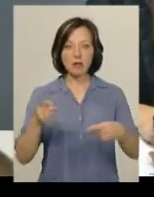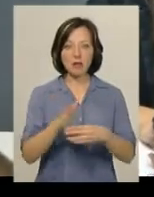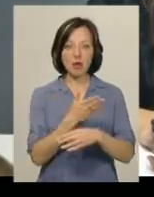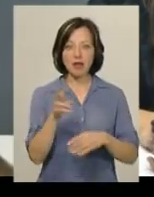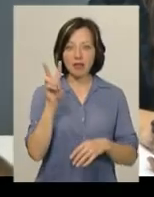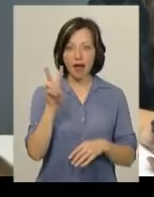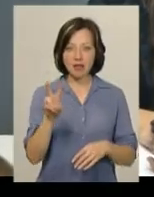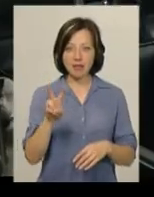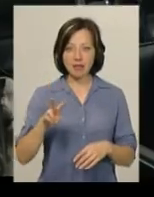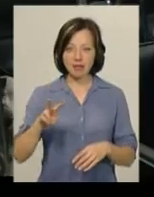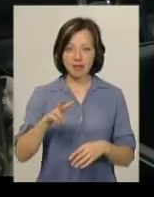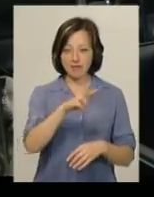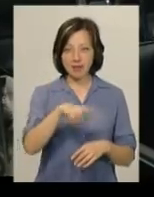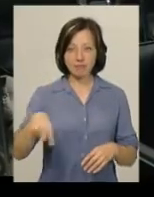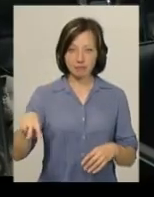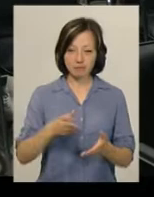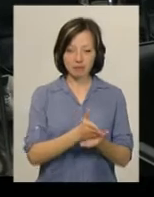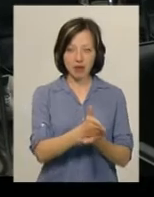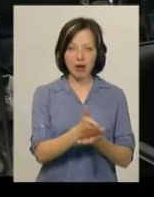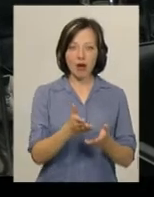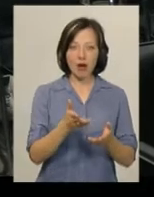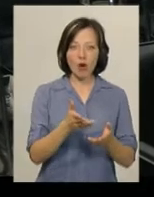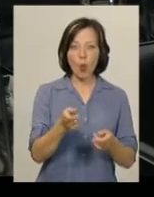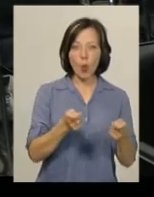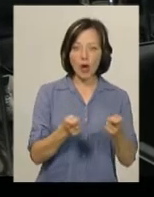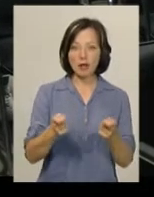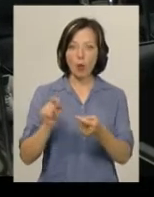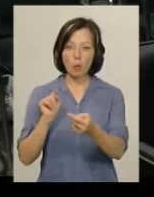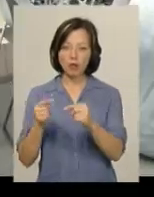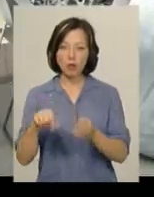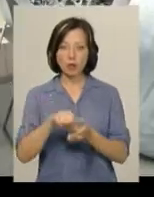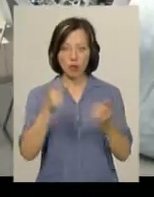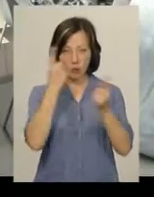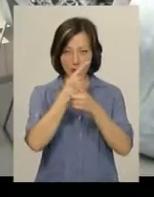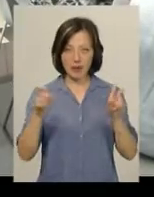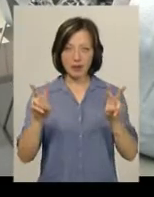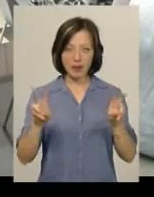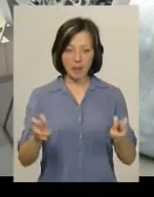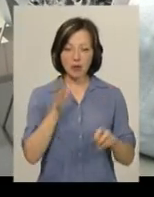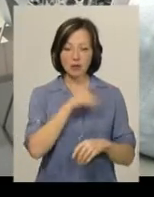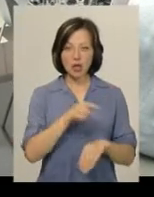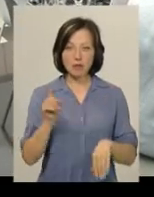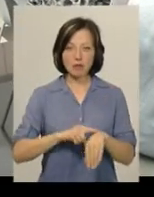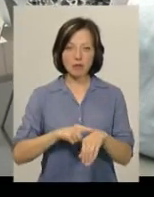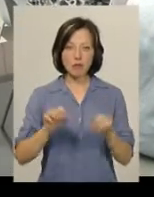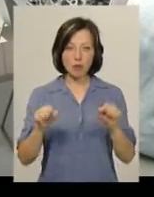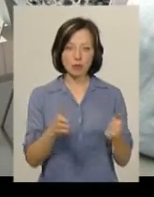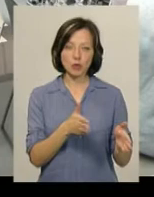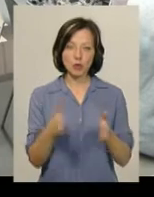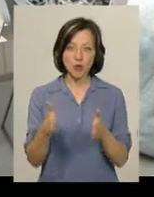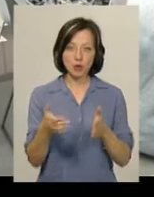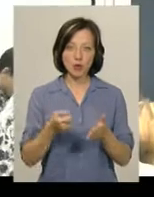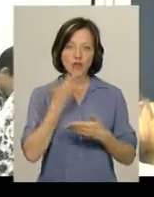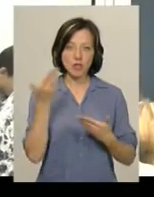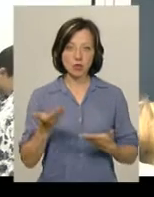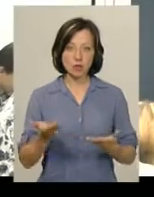на дві лінії, пояснює Ростислав Барабаш. Це уряд та опозиція. Учасникам оголошується тема дебатів та час, за який вони можуть підготуватись до